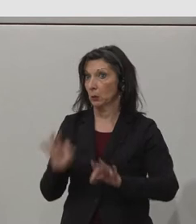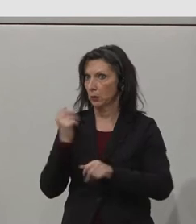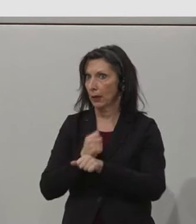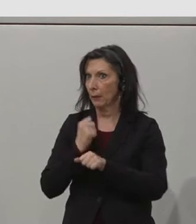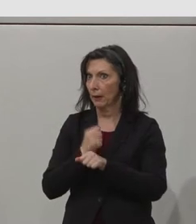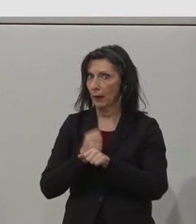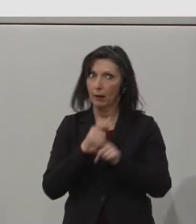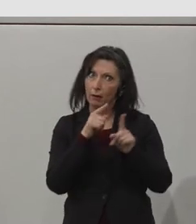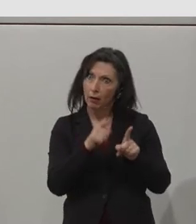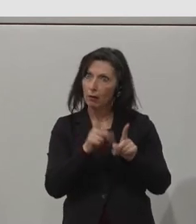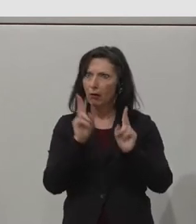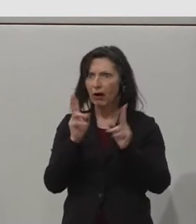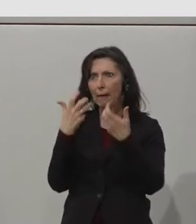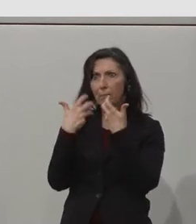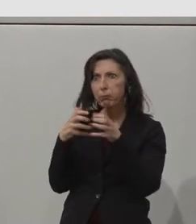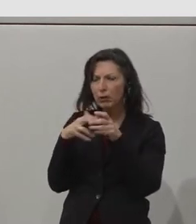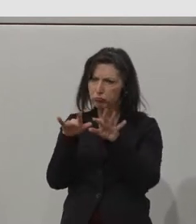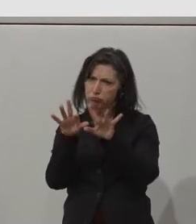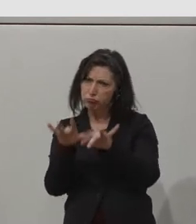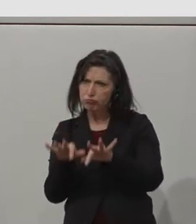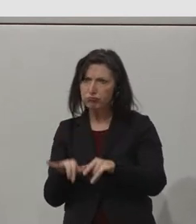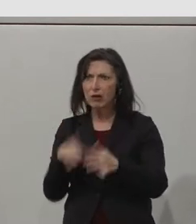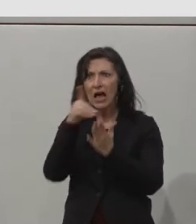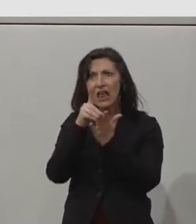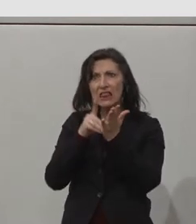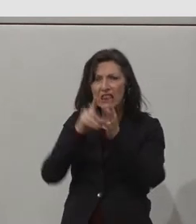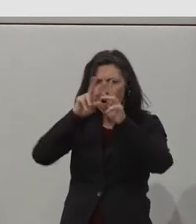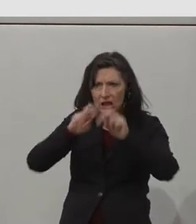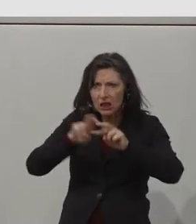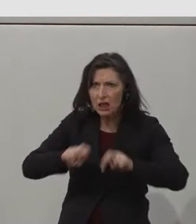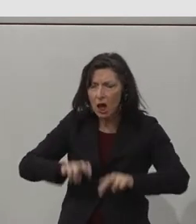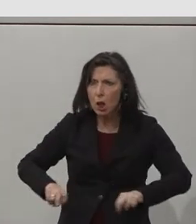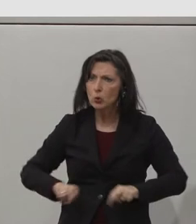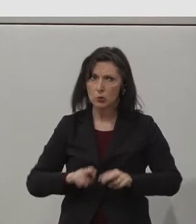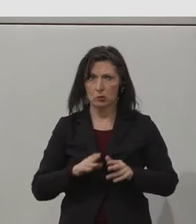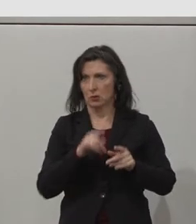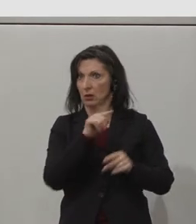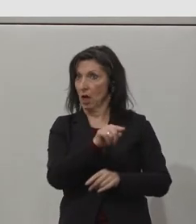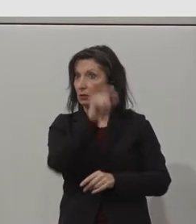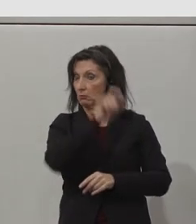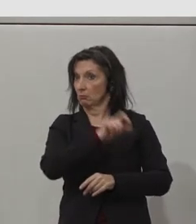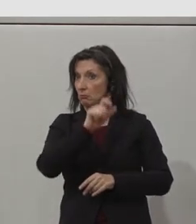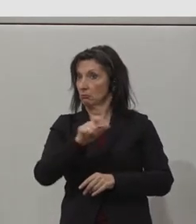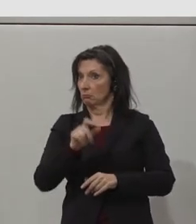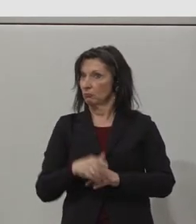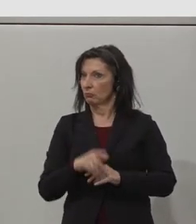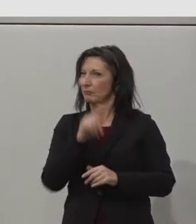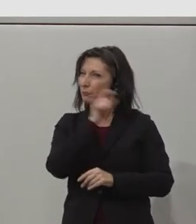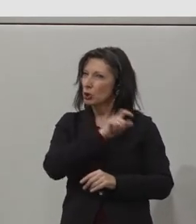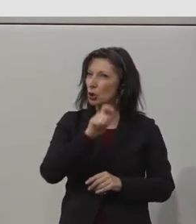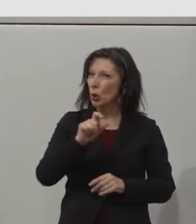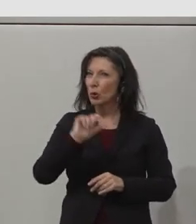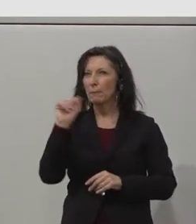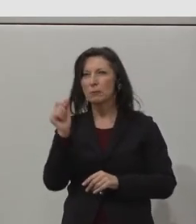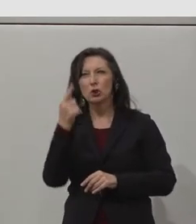that a lot in the partnerships with banks and with financial consultancy firms and things like that, where they will tell